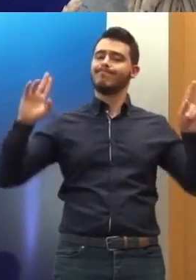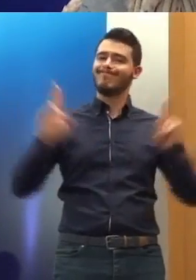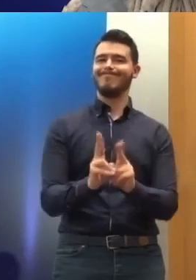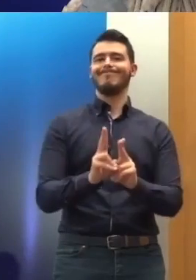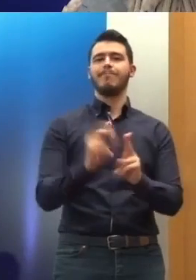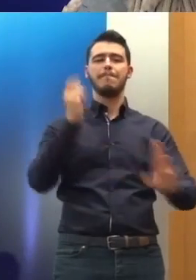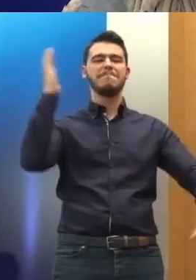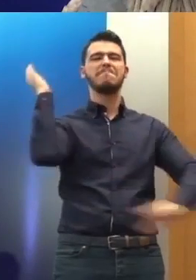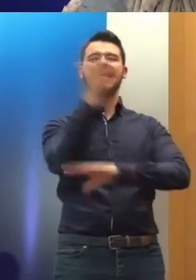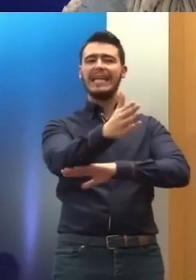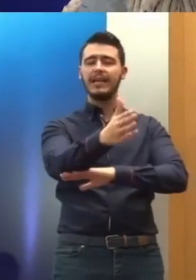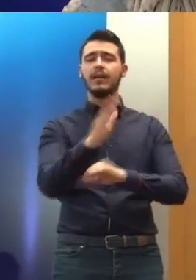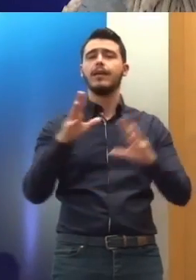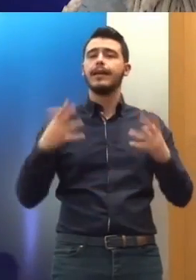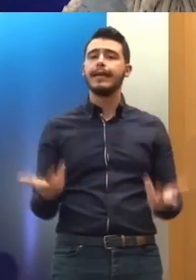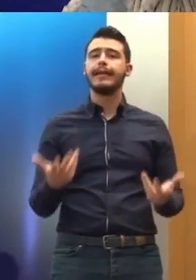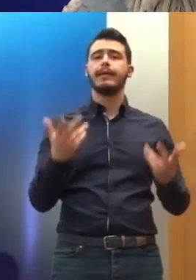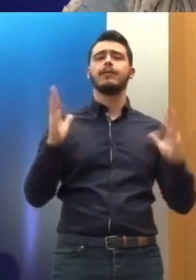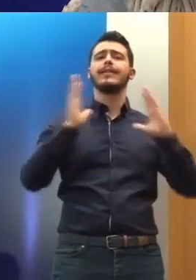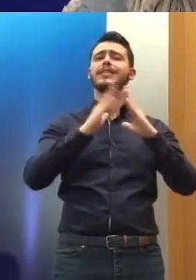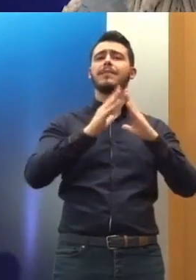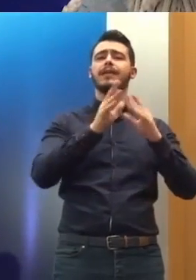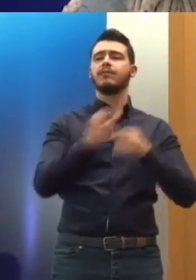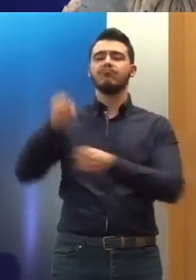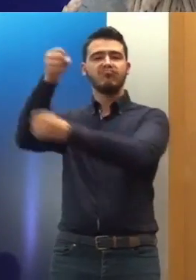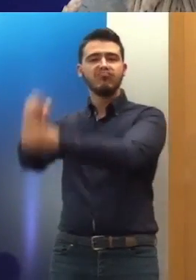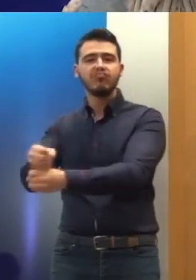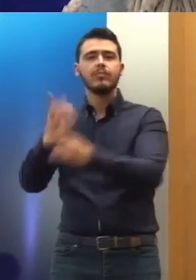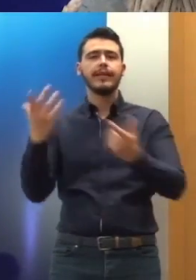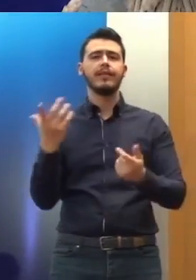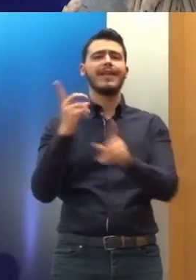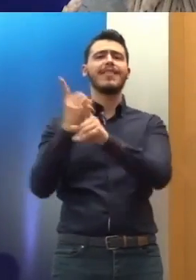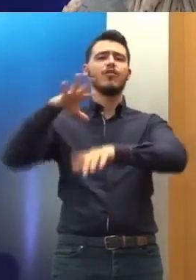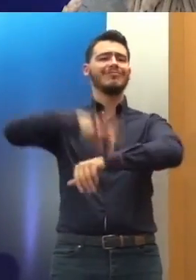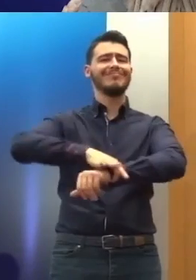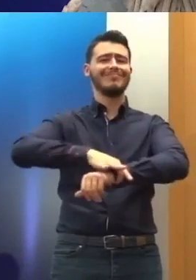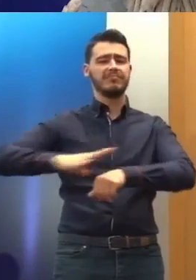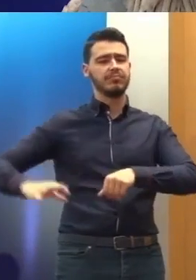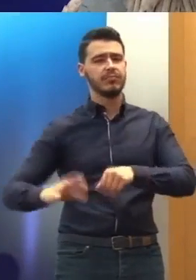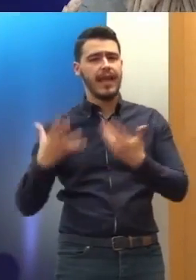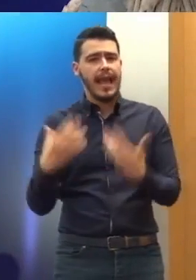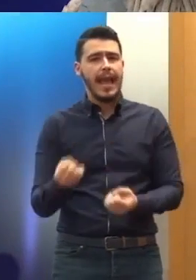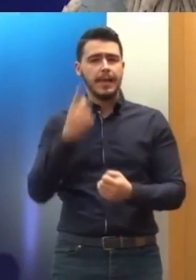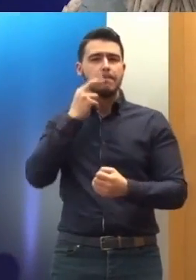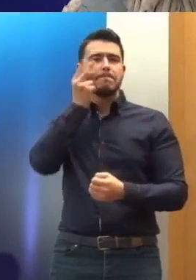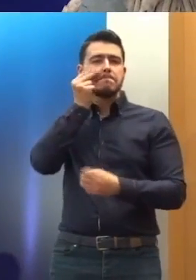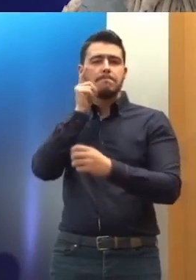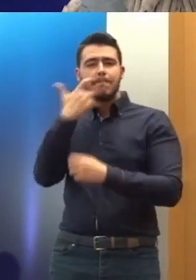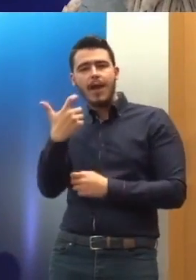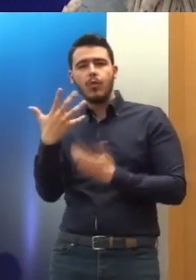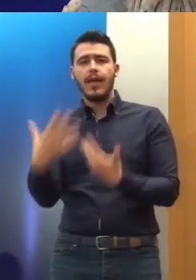Κατοίκων περιορισμών με παρακολούθηση ηλεκτρονική κτλ Στον τομέα της ιατρικής περίθαλψης των κρατουμένων